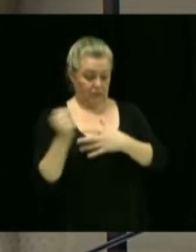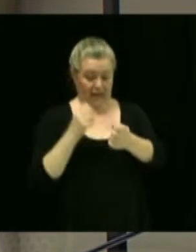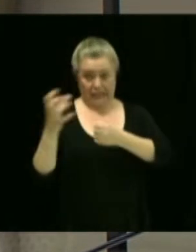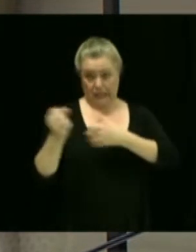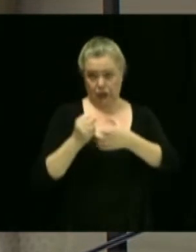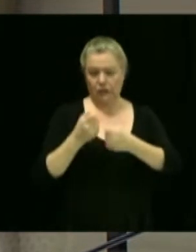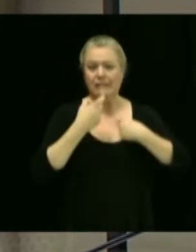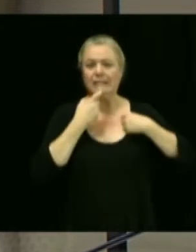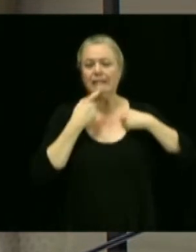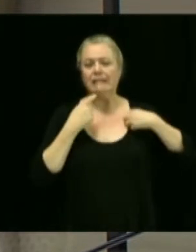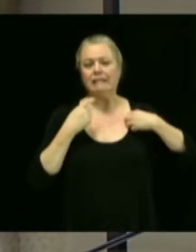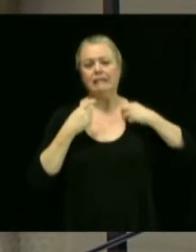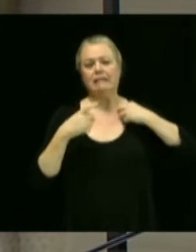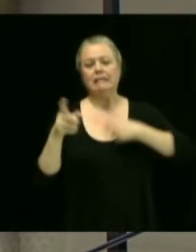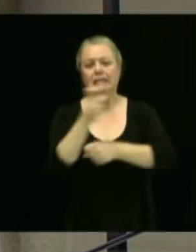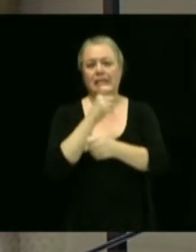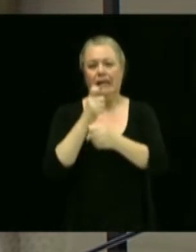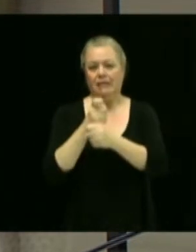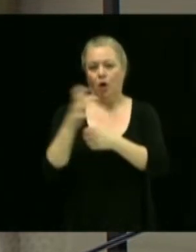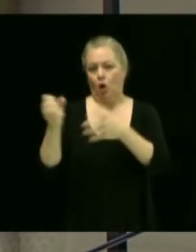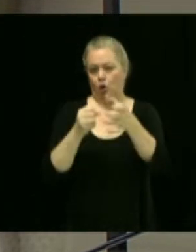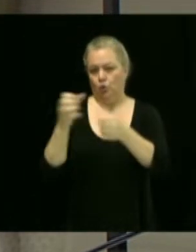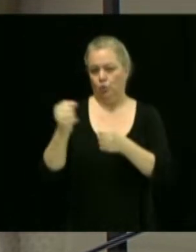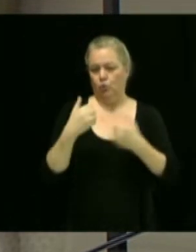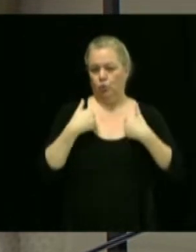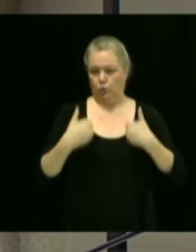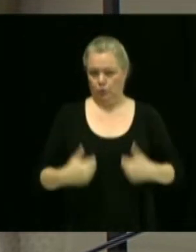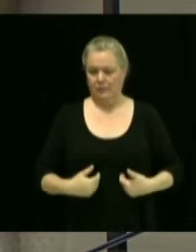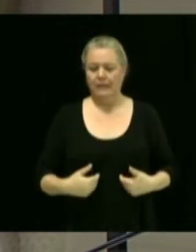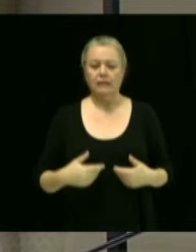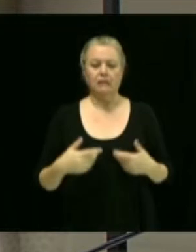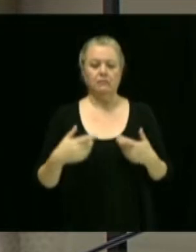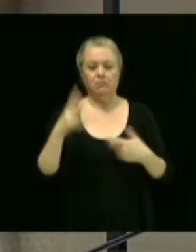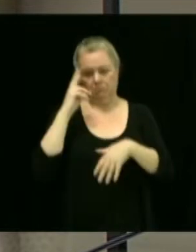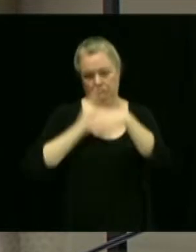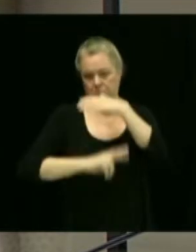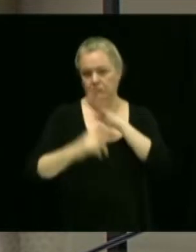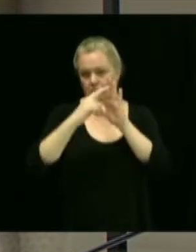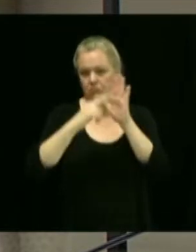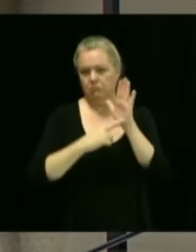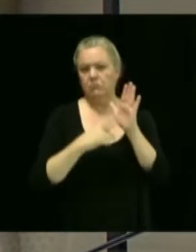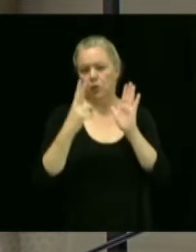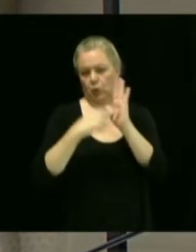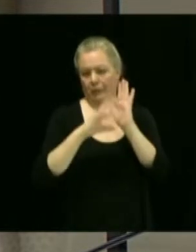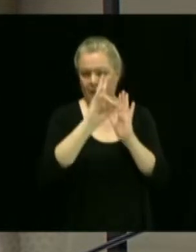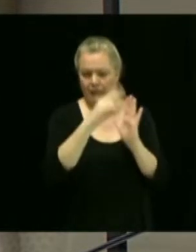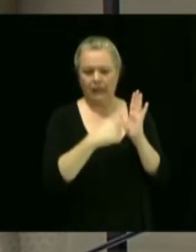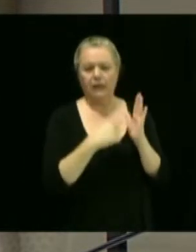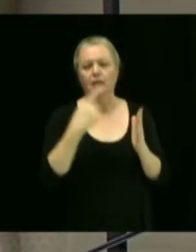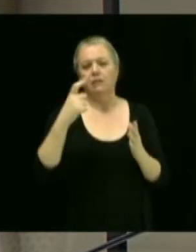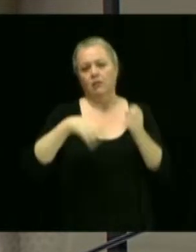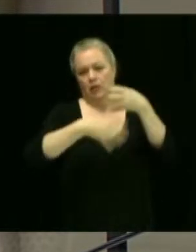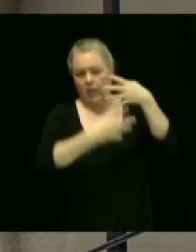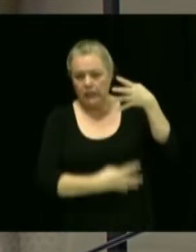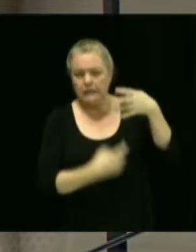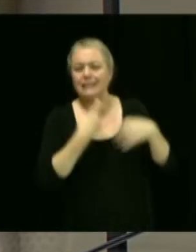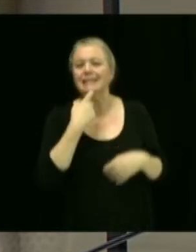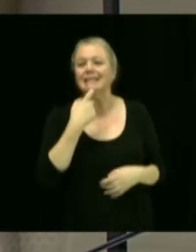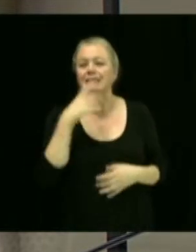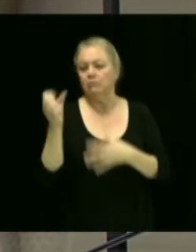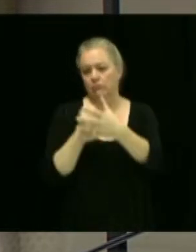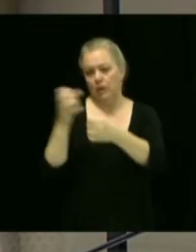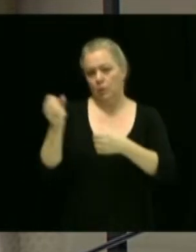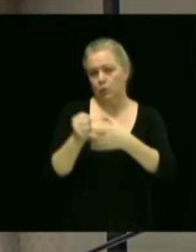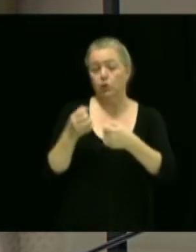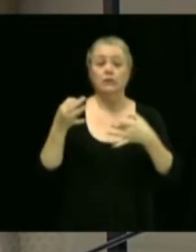directeur des ressources humaines, tel qui est prévu par le règlement de 2007. Alors, je vais faire la liste des employés qui ont été embauchés